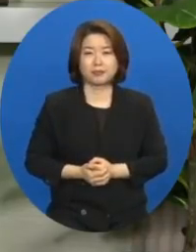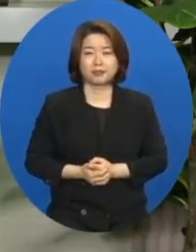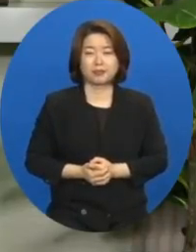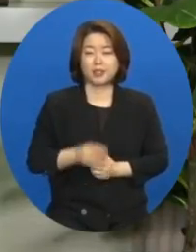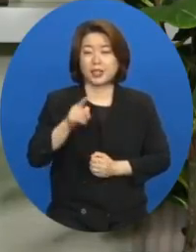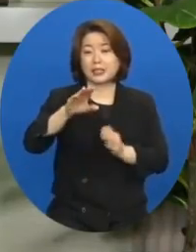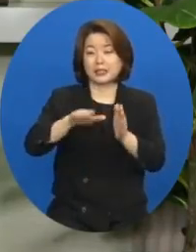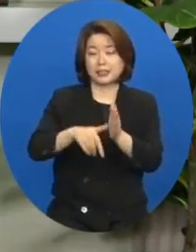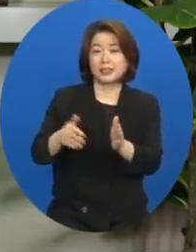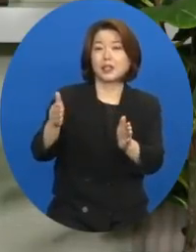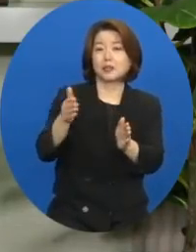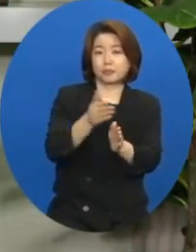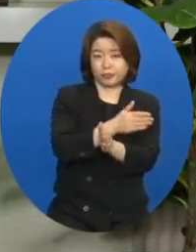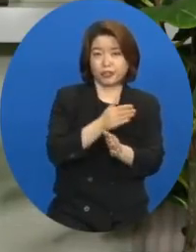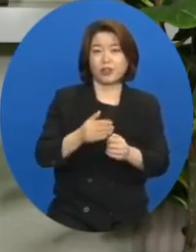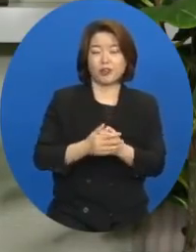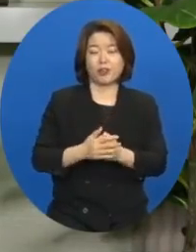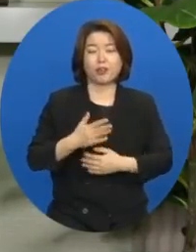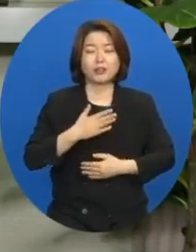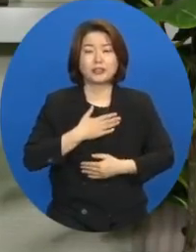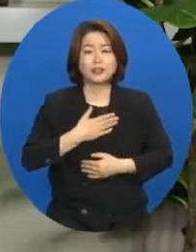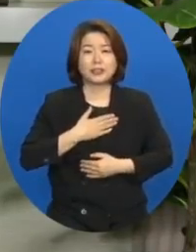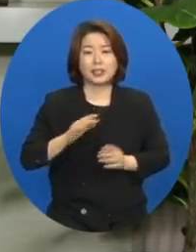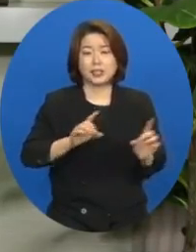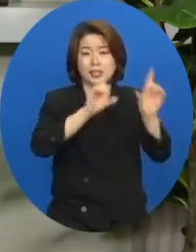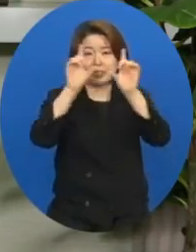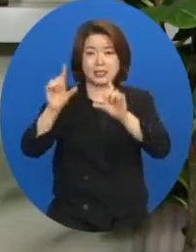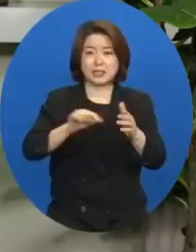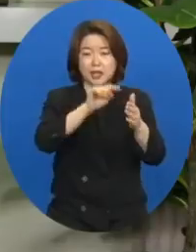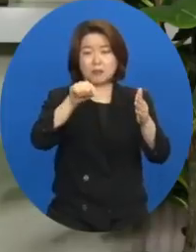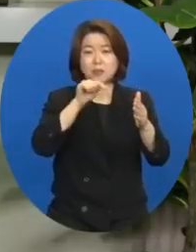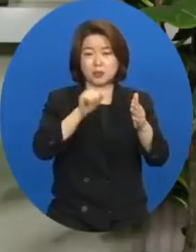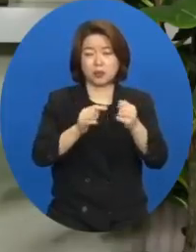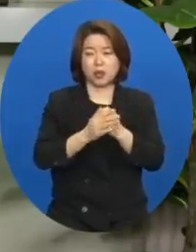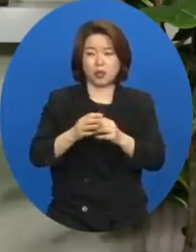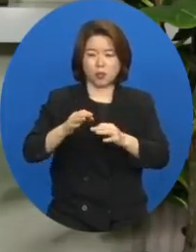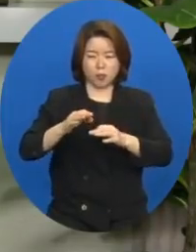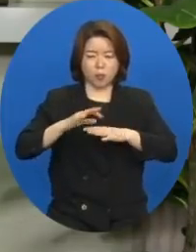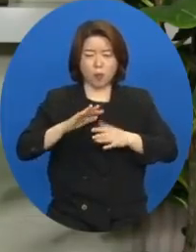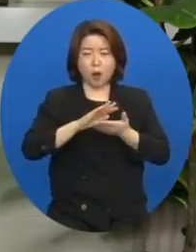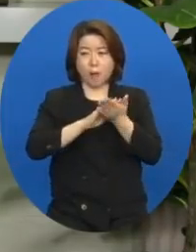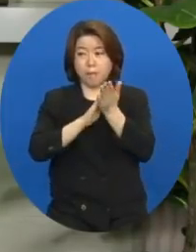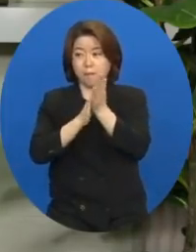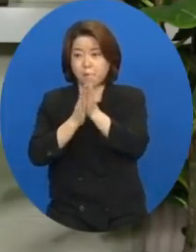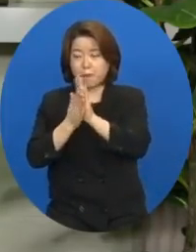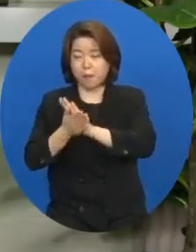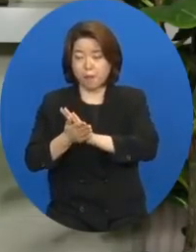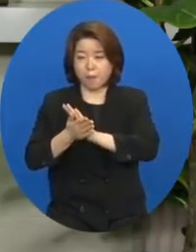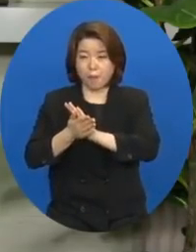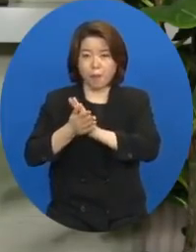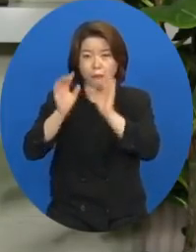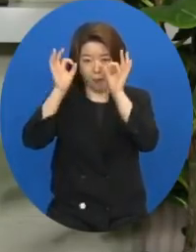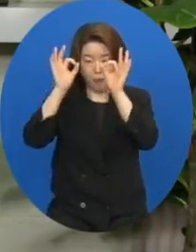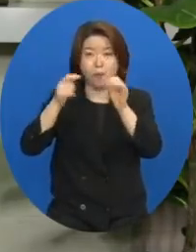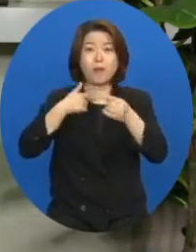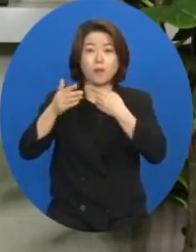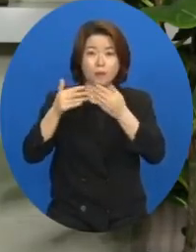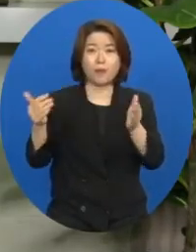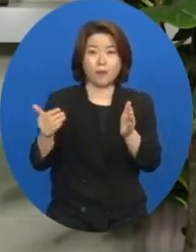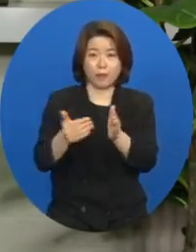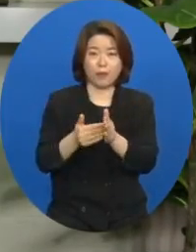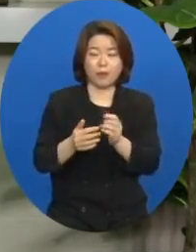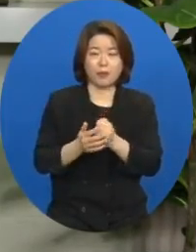그때부터 제 삶 속에 놀라운 변화가 일어나는 것을 체험했습니다. 항상